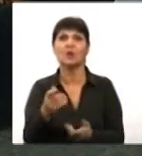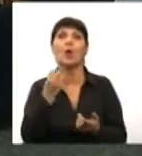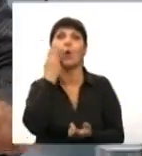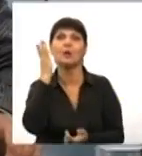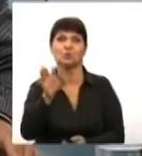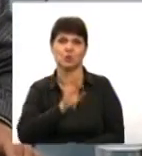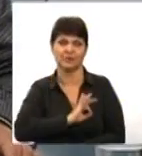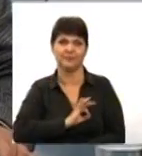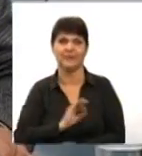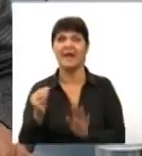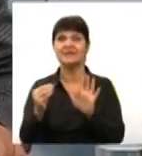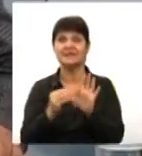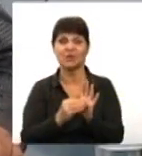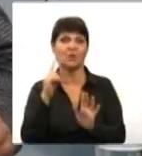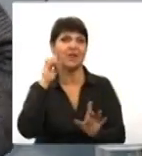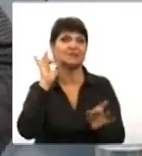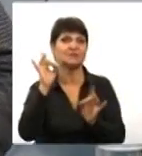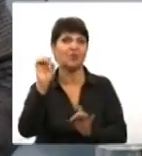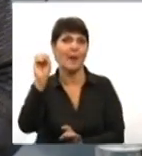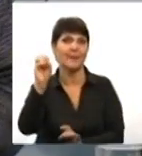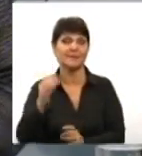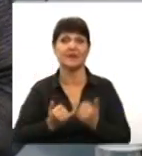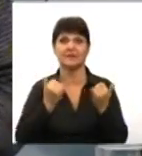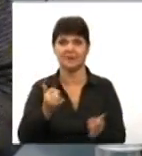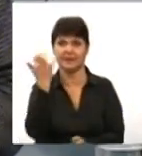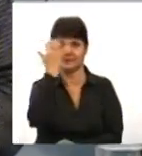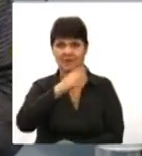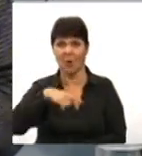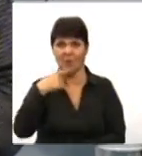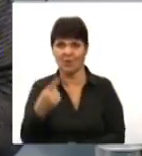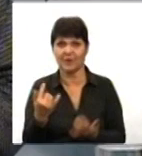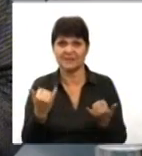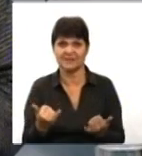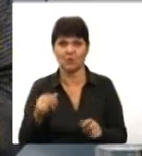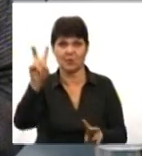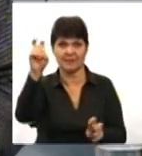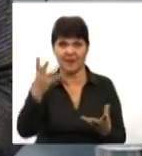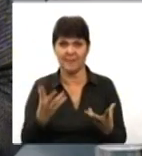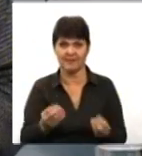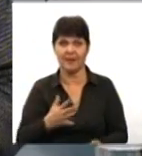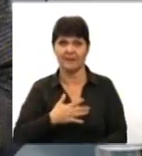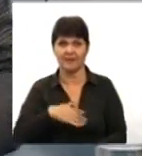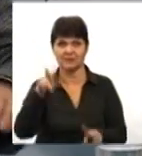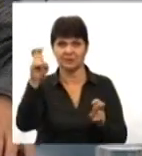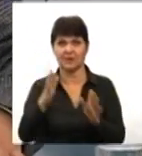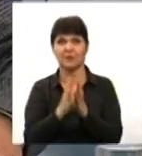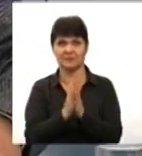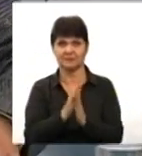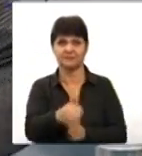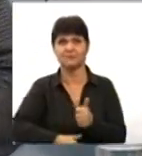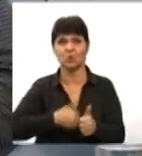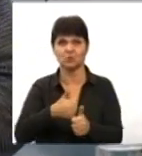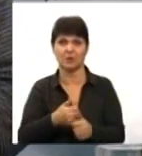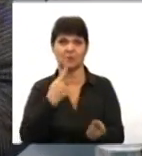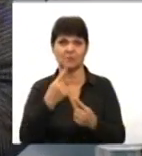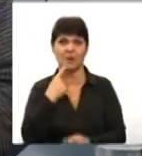Про встановлення звукових маячків для незрячих людей говоримо ми сьогодні в темі дня. Це наша тема. Будь ласка, долучайтеся до розмови 55